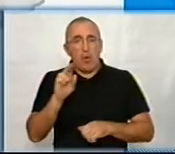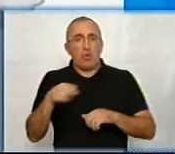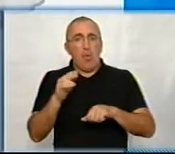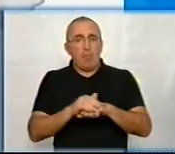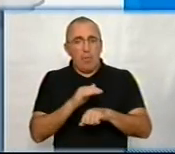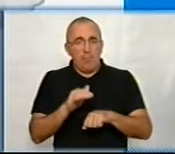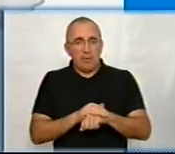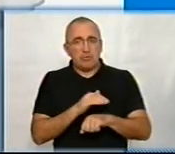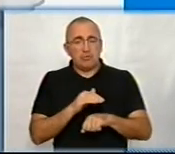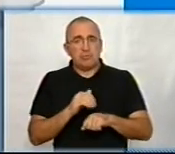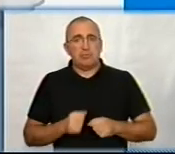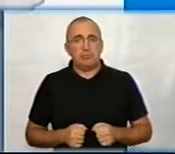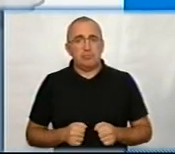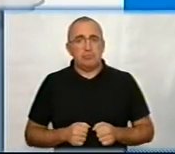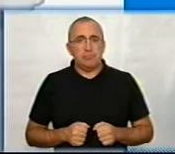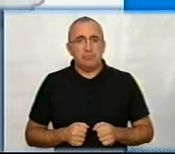Величківський.